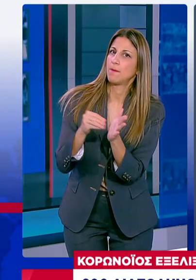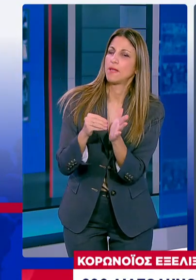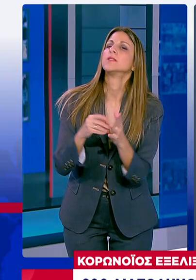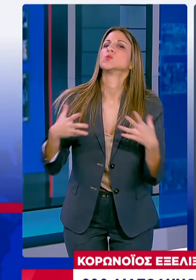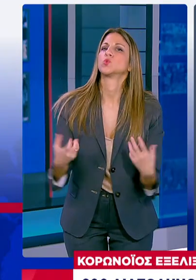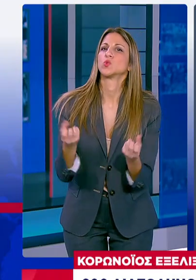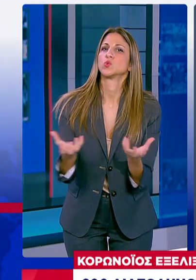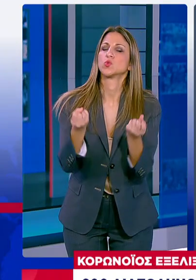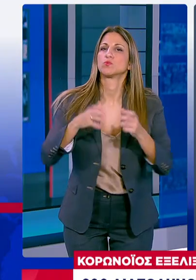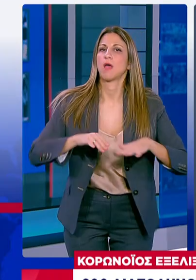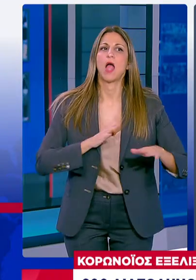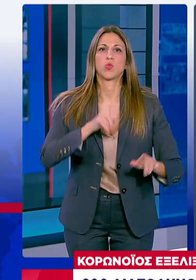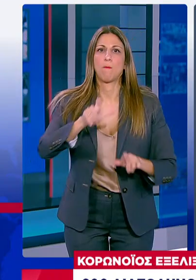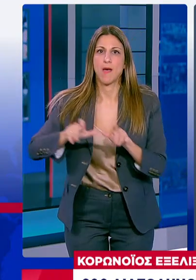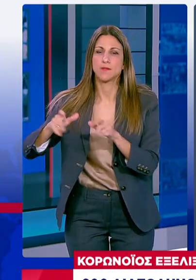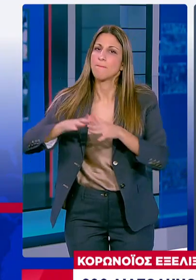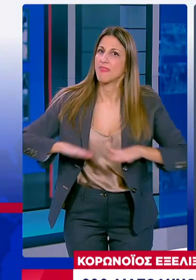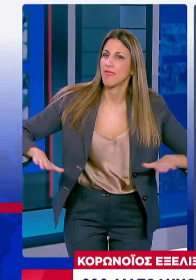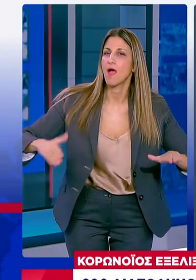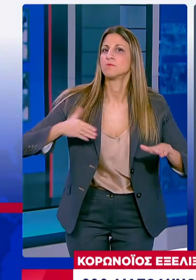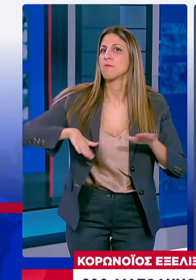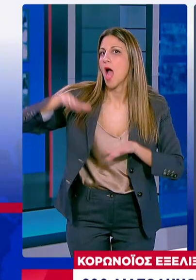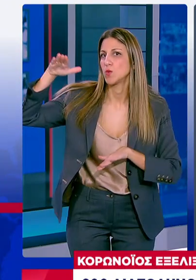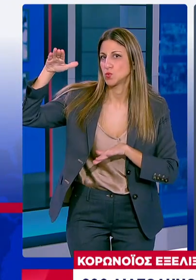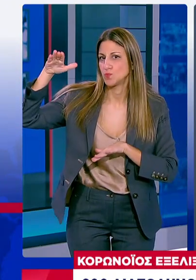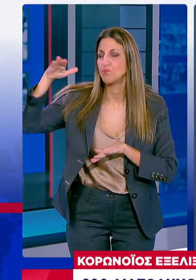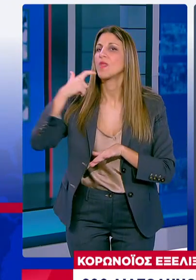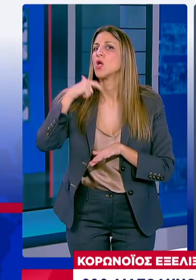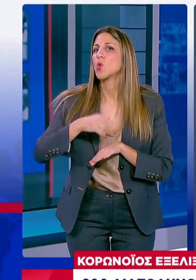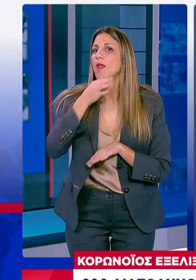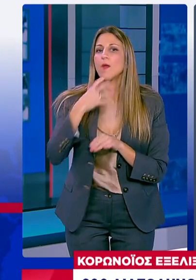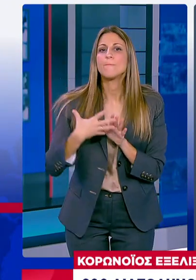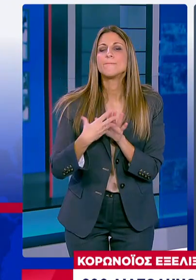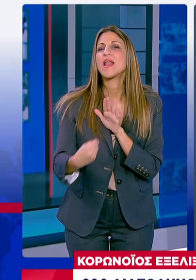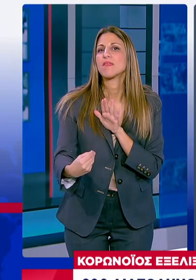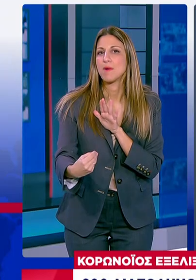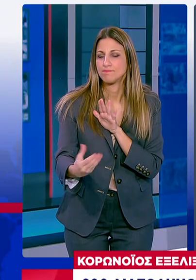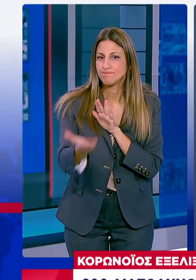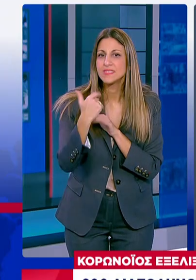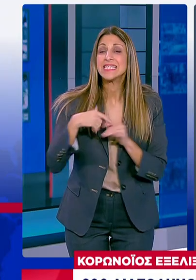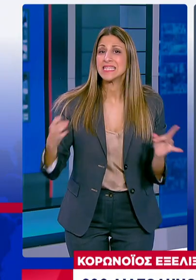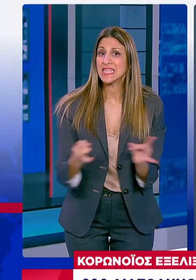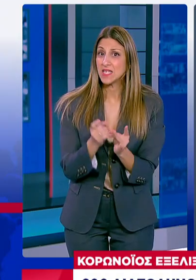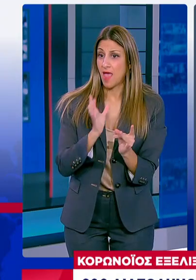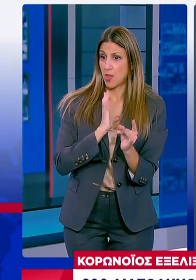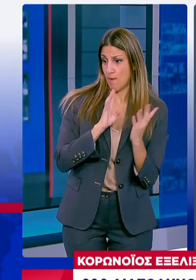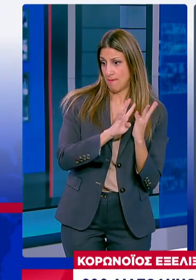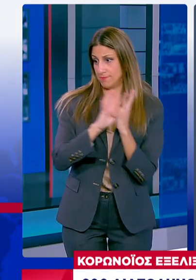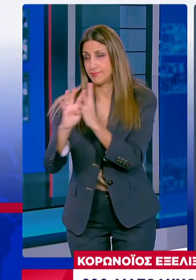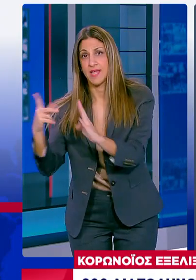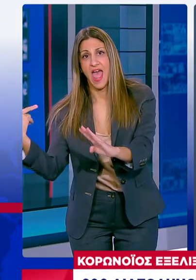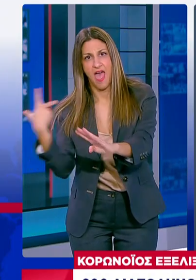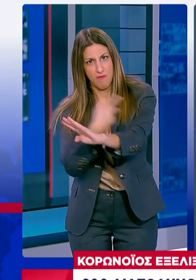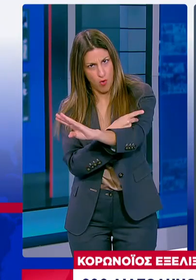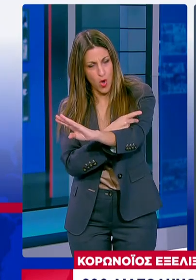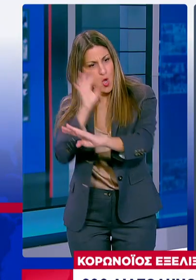υγεία Και όλα αυτά τα παραδείγματα Σας τα λέω για να δείξω πώς η εφαρμογή Ενός γενικού εμβολιασμού Όποτε απαιτείται